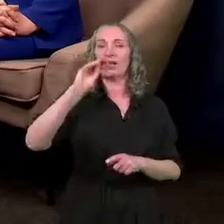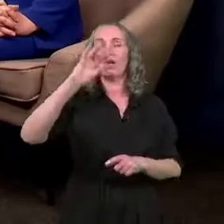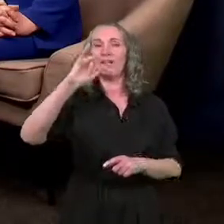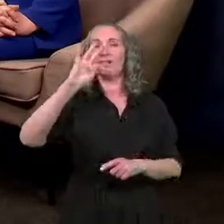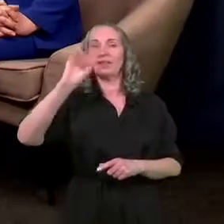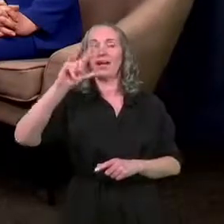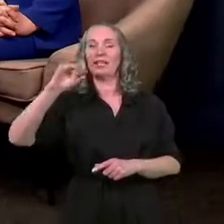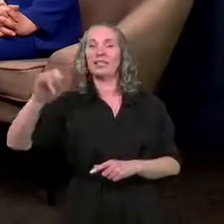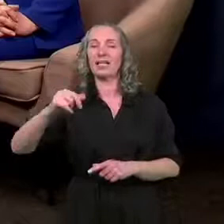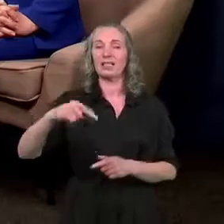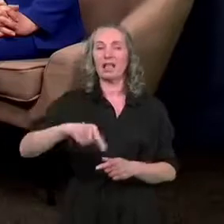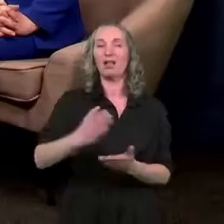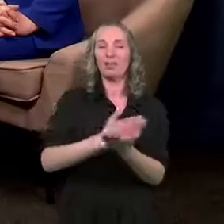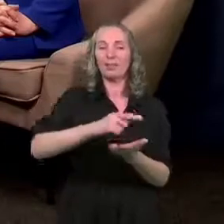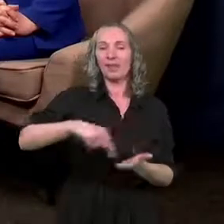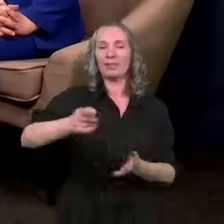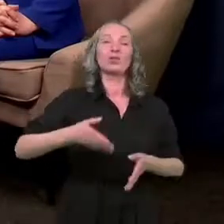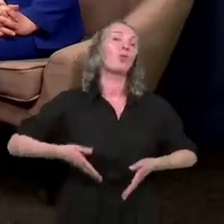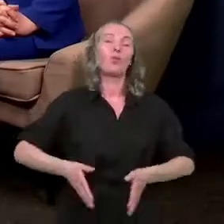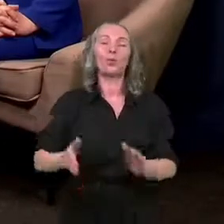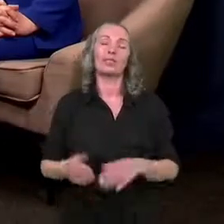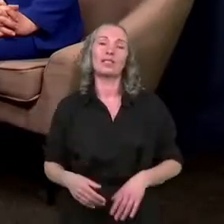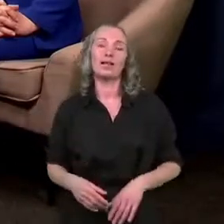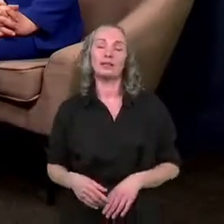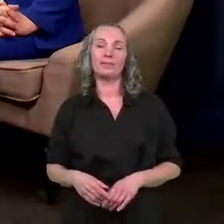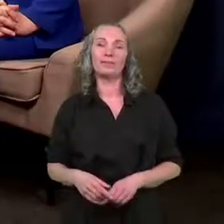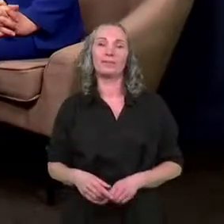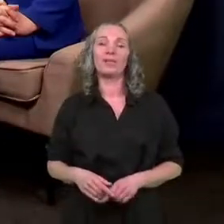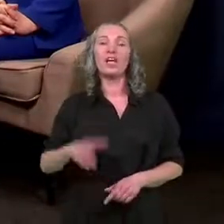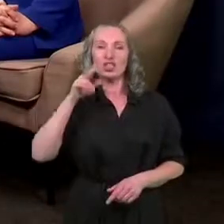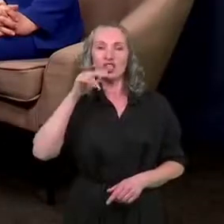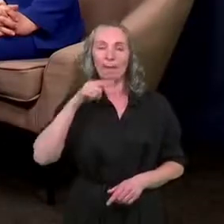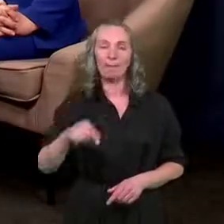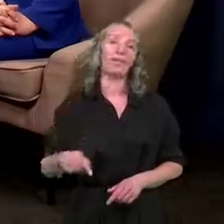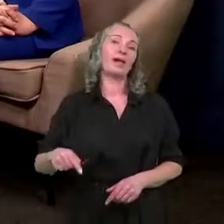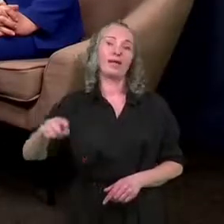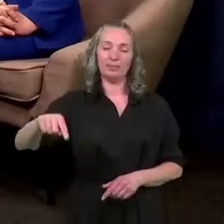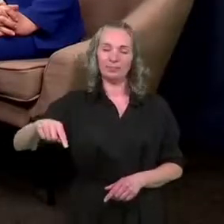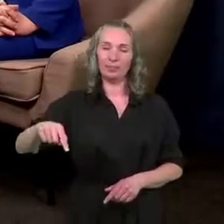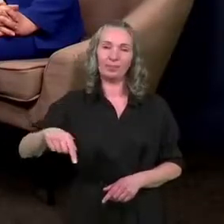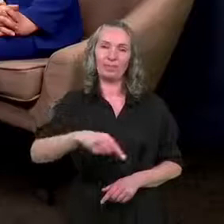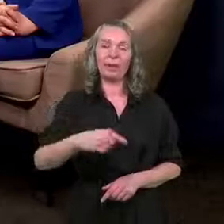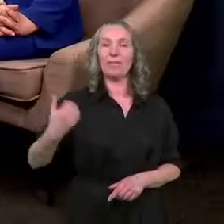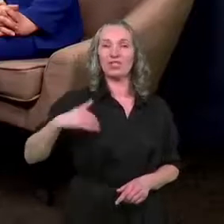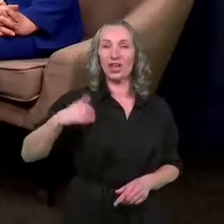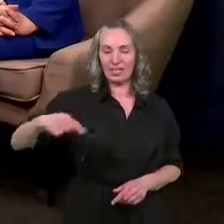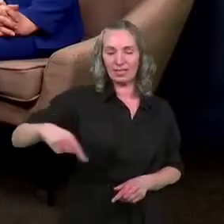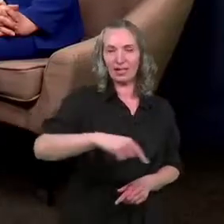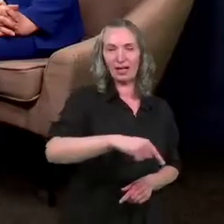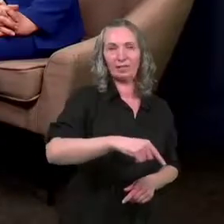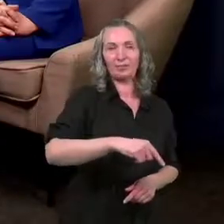mieszczącego się między ulicami Żabią, ulicą Brzeską,